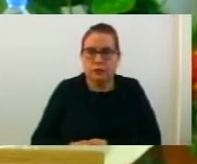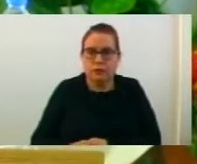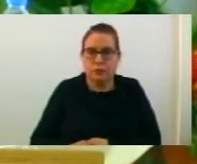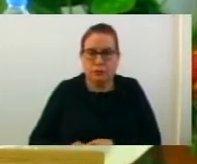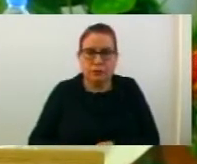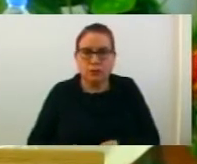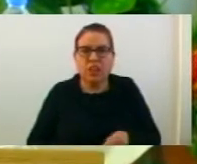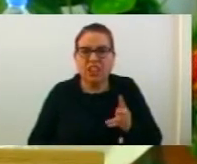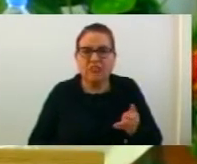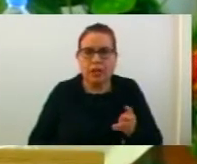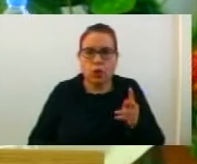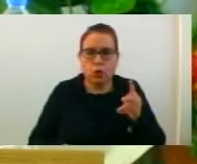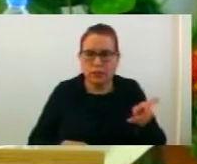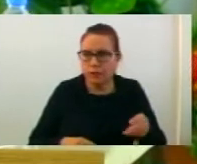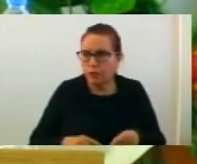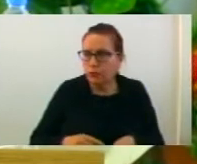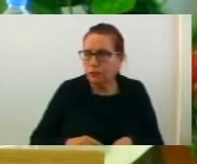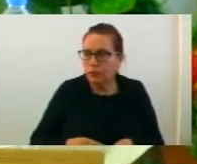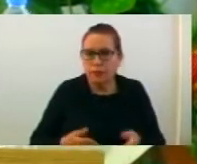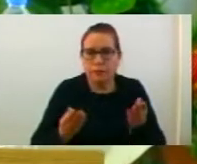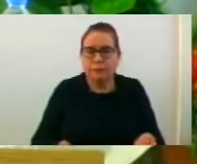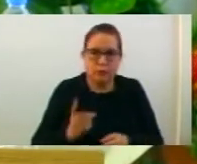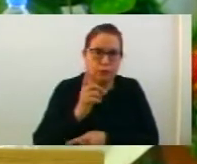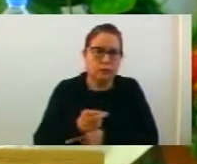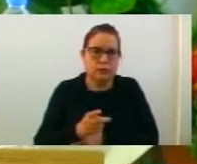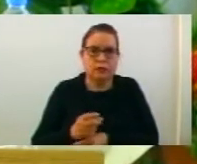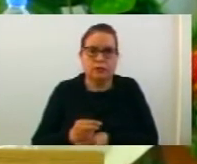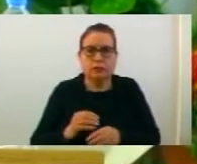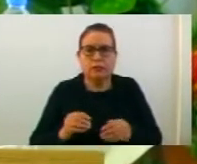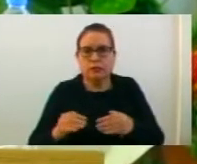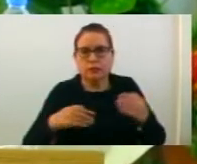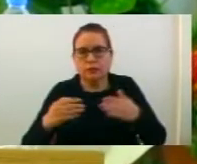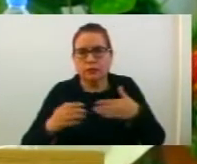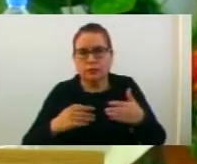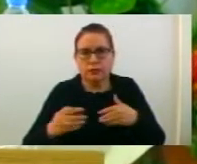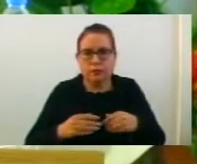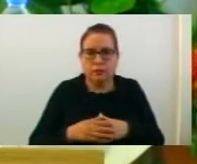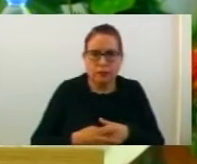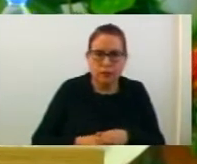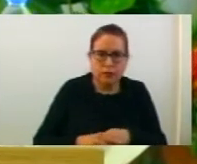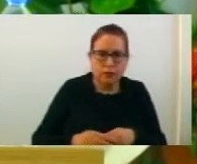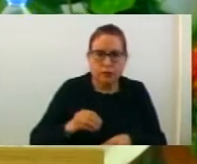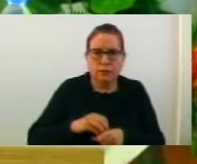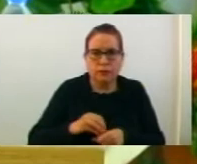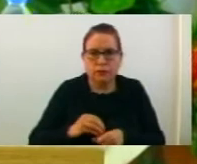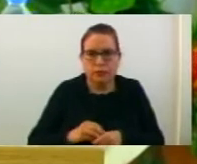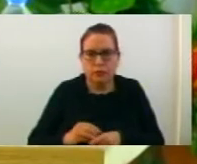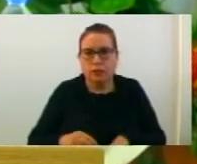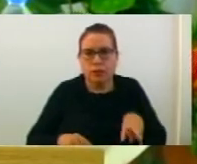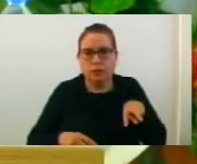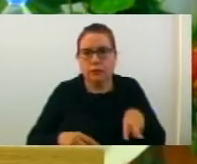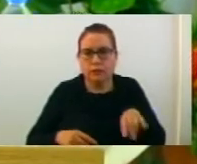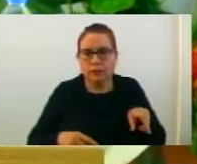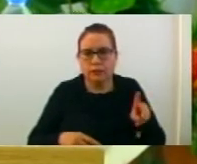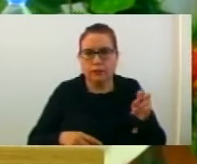на Ива Костевска от Струмица. Предлог одлуката беше на ДН Ред на седница на Комисијата за финанси и буджет и локален економски